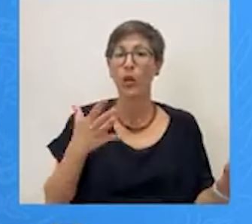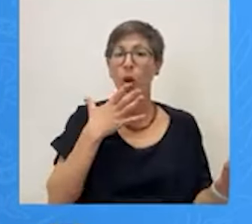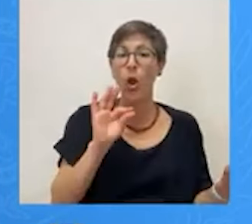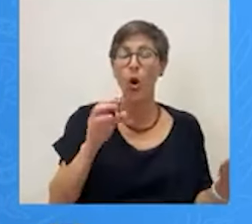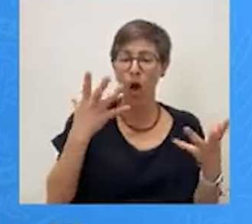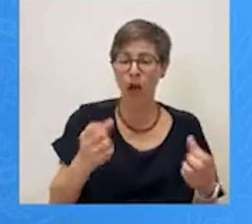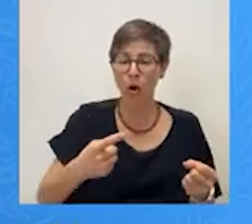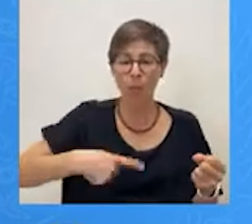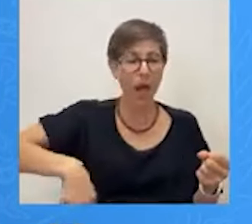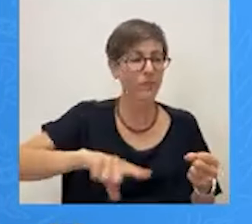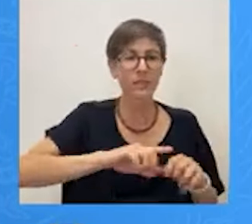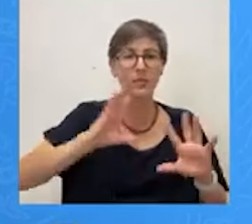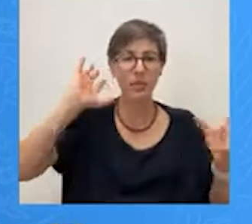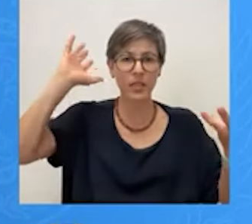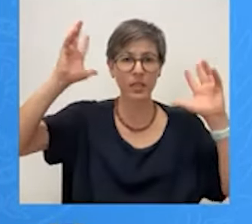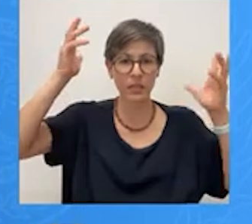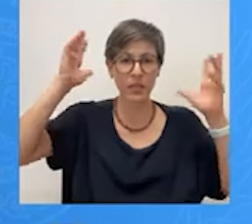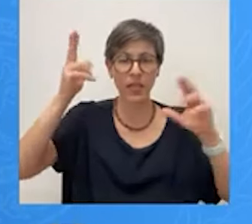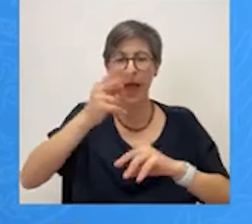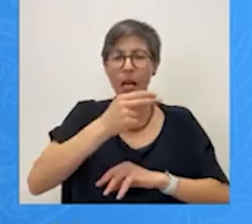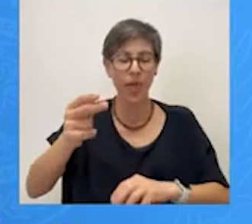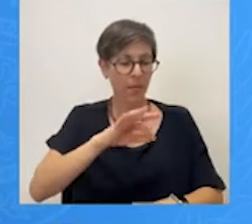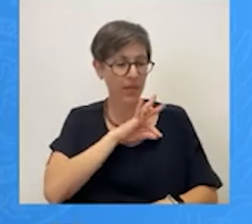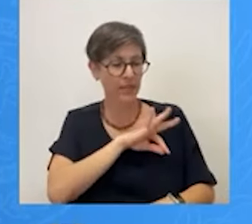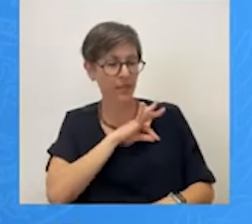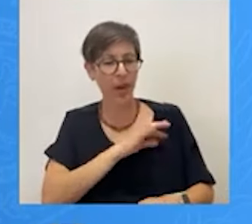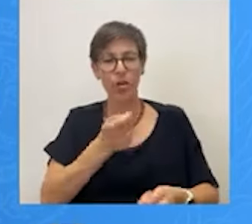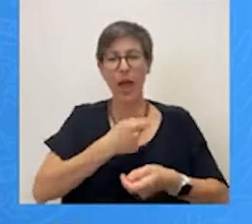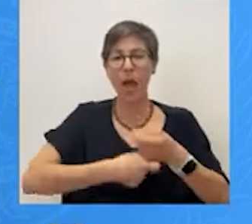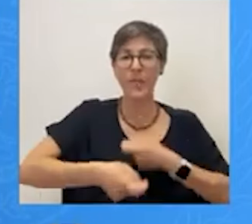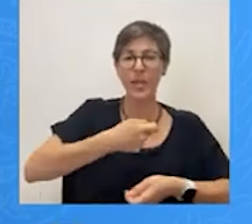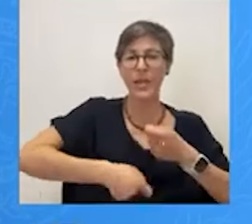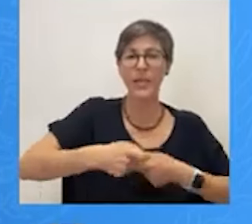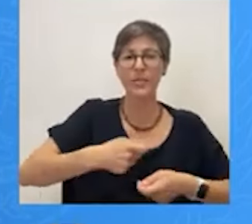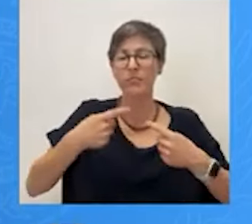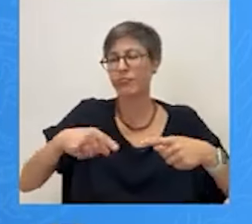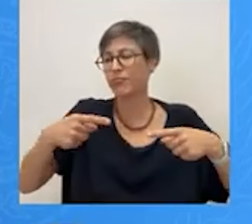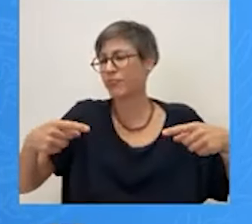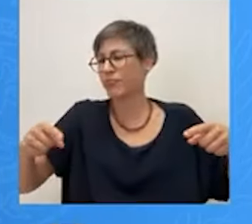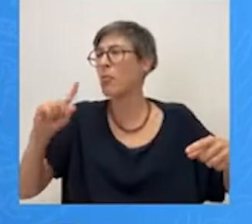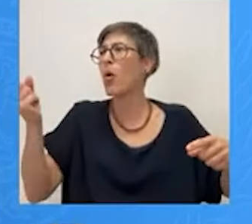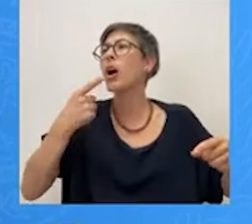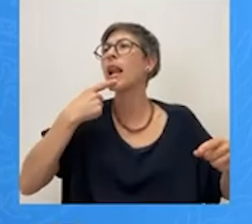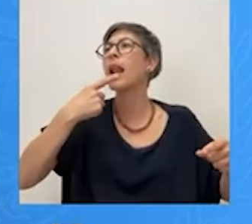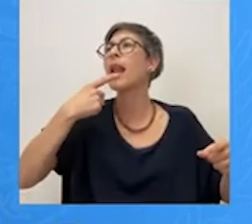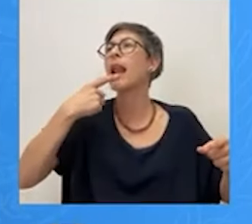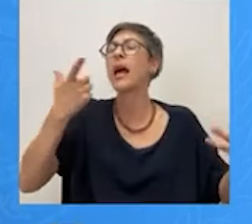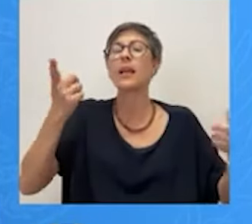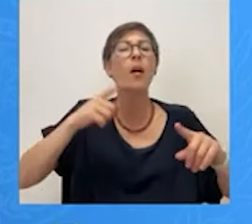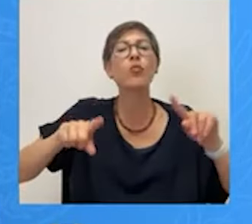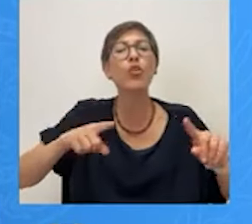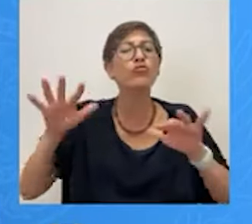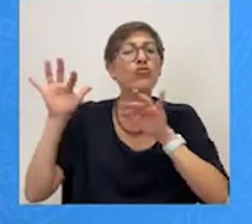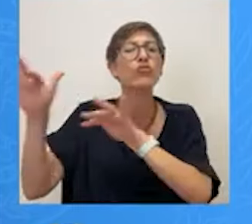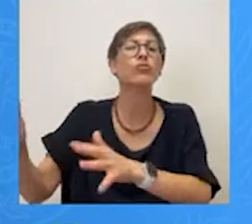με τα εκδοτικά συμφέροντα και τα επιχειρηματικά συμφέροντα Που όλοι τα επικαλούνται Λοιπόν κύριε Σοφιανέ ξέρω ότι